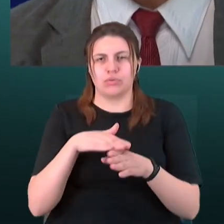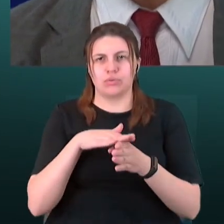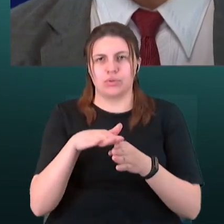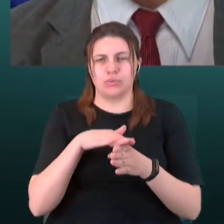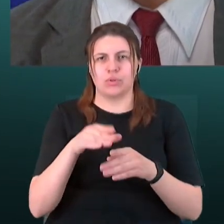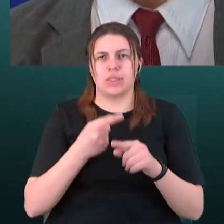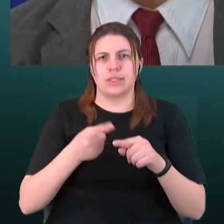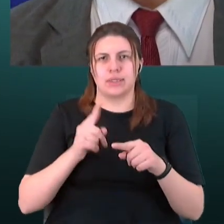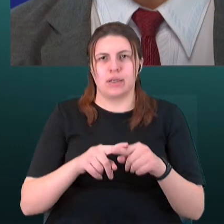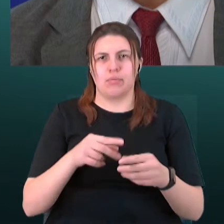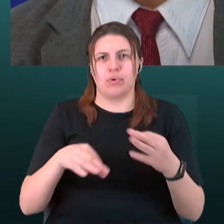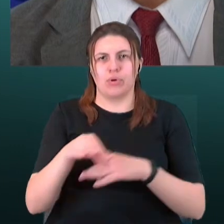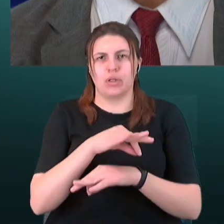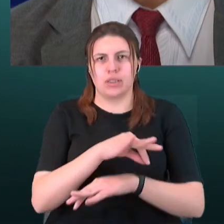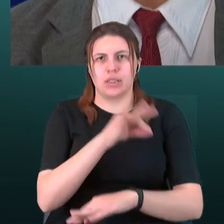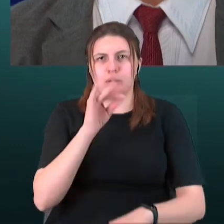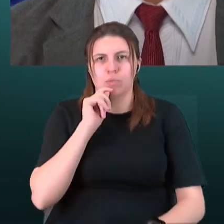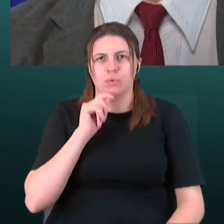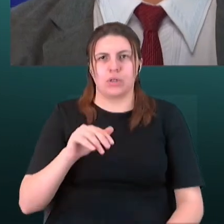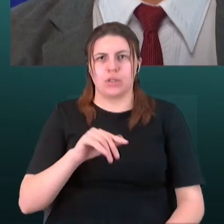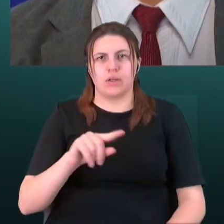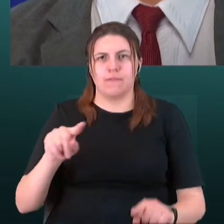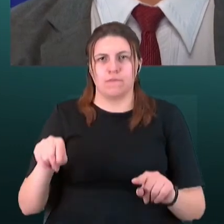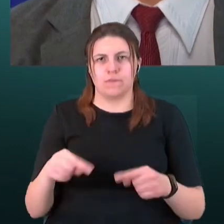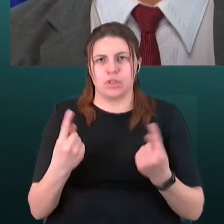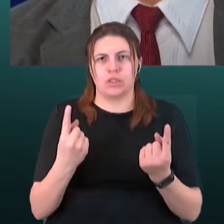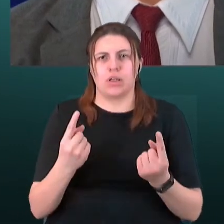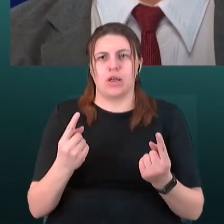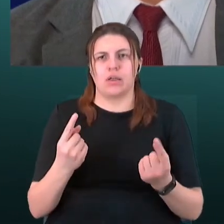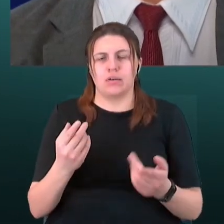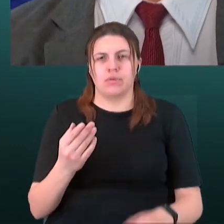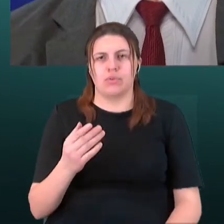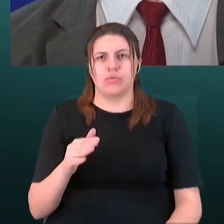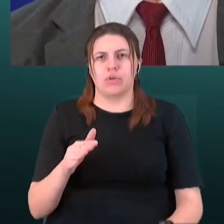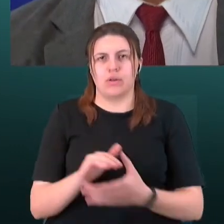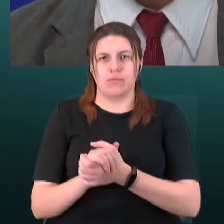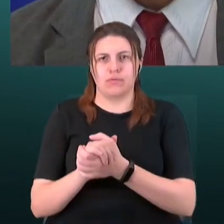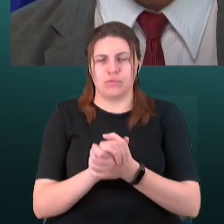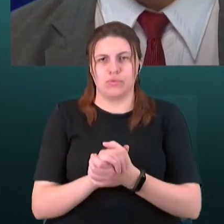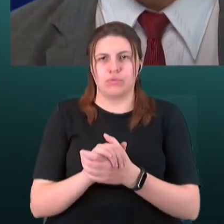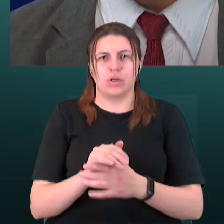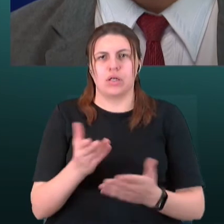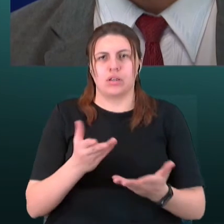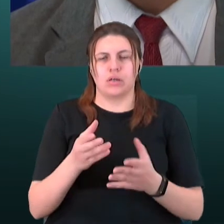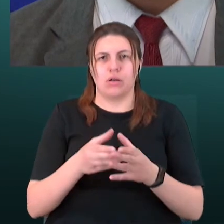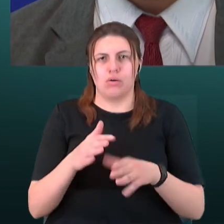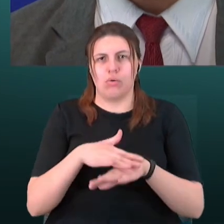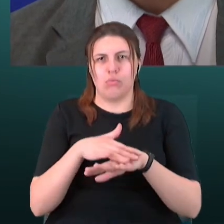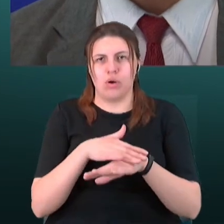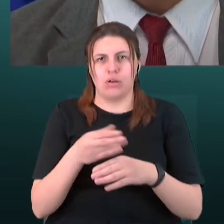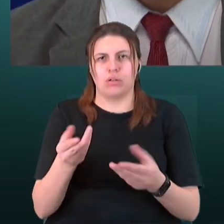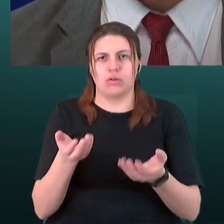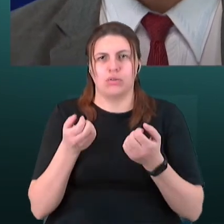«Східна Україна в оз'єднання відновлення відродження» і які громади отримують гроші, які ось вдалося